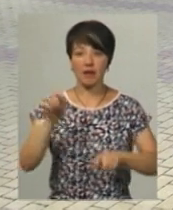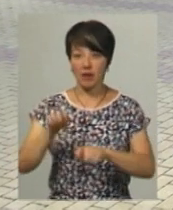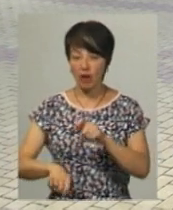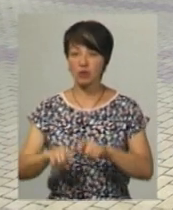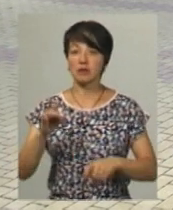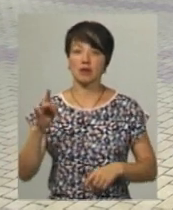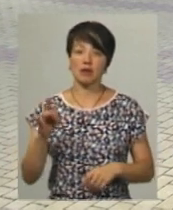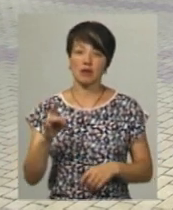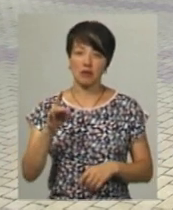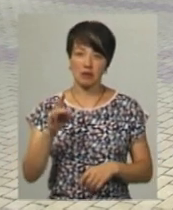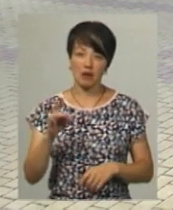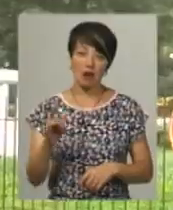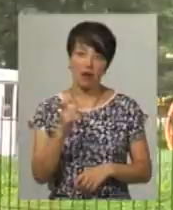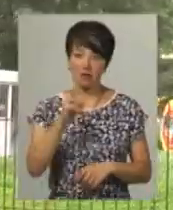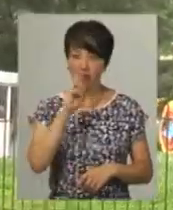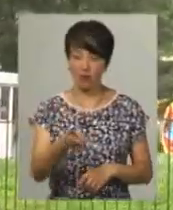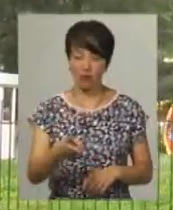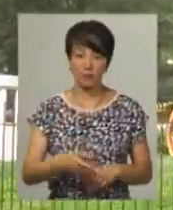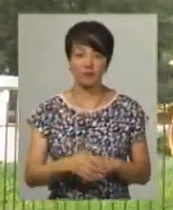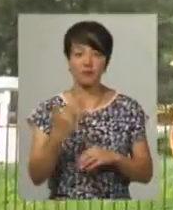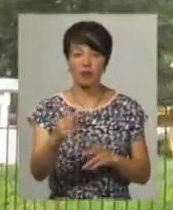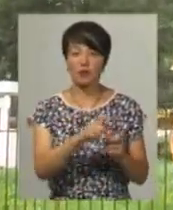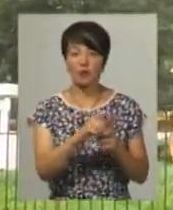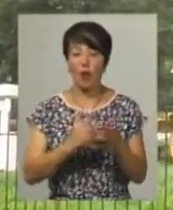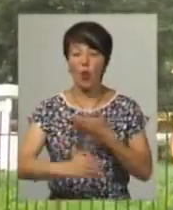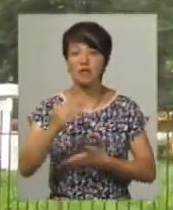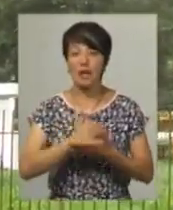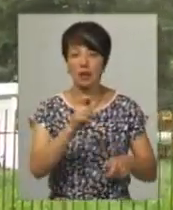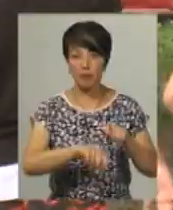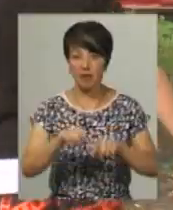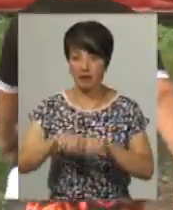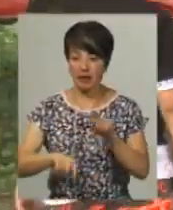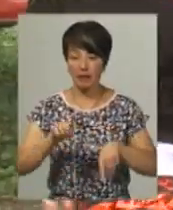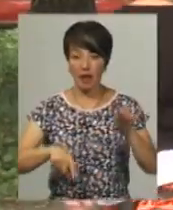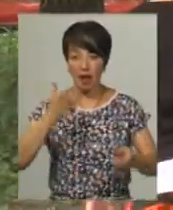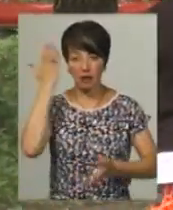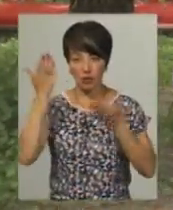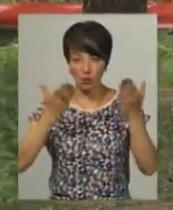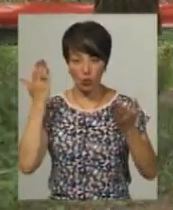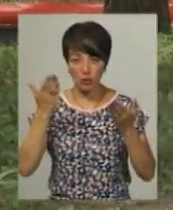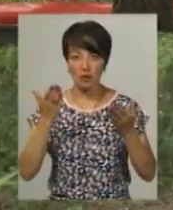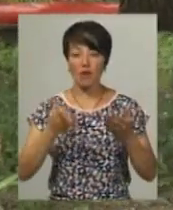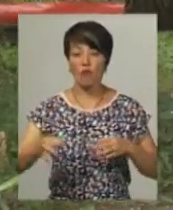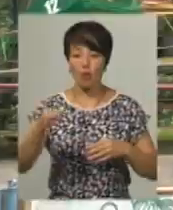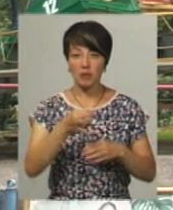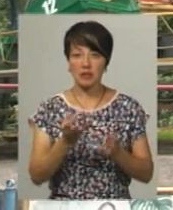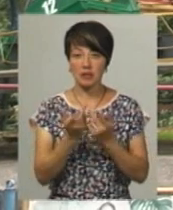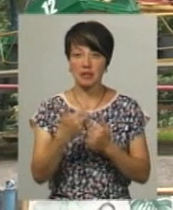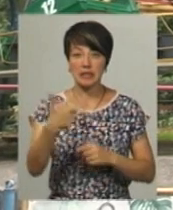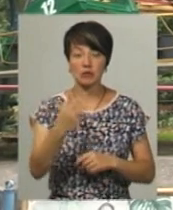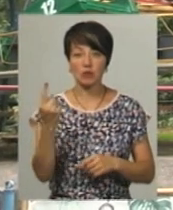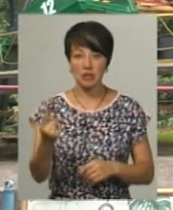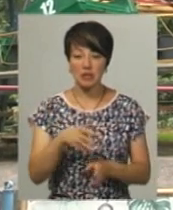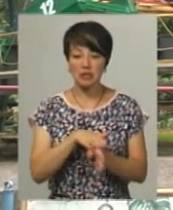перевіряються управлінням держпраці раз в два роки. За його словами, в останню перевірку деяких атракціонів підвищеної небезпеки, яких в області налічується 31,